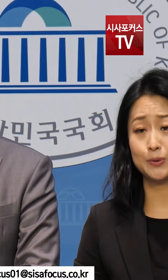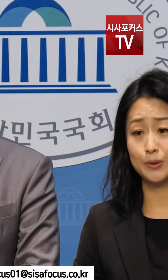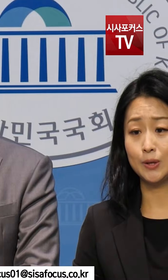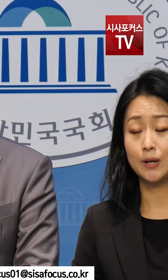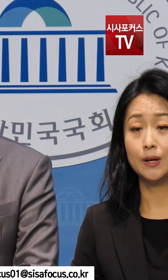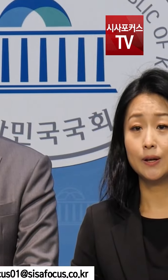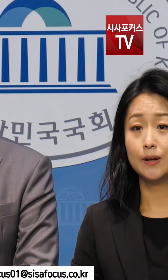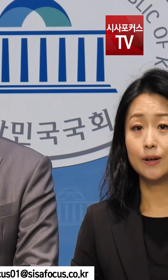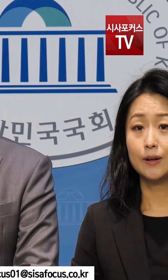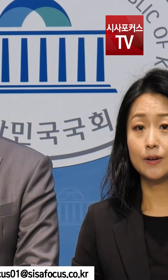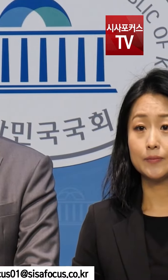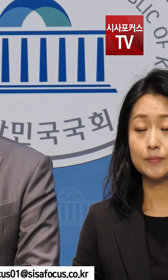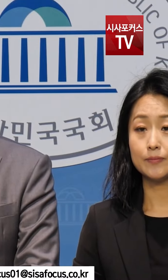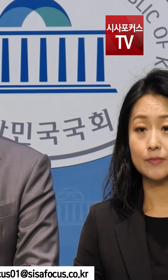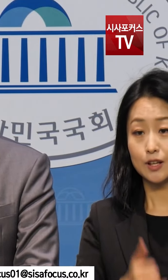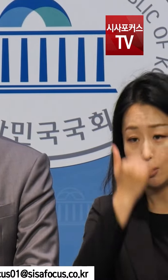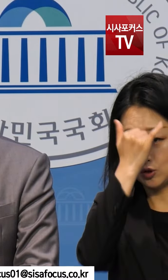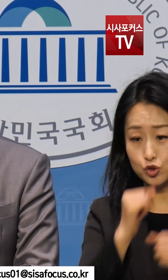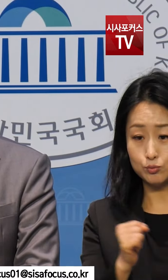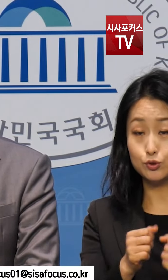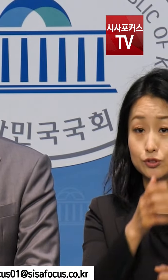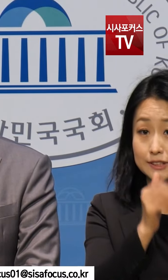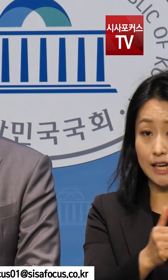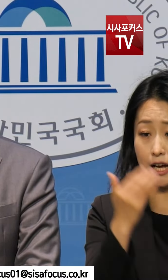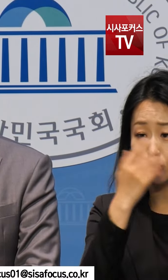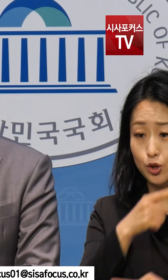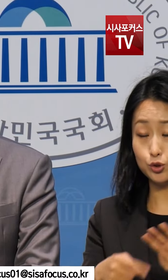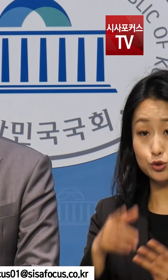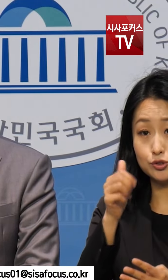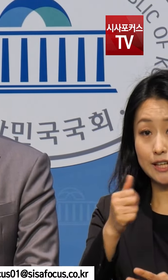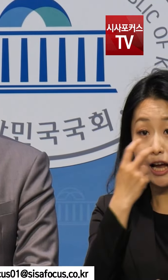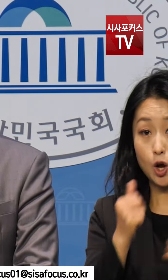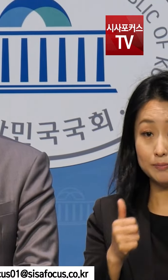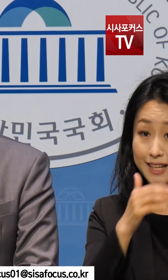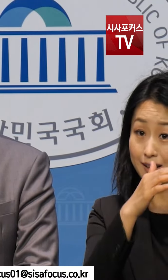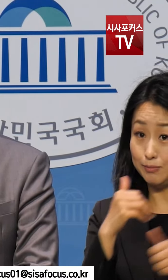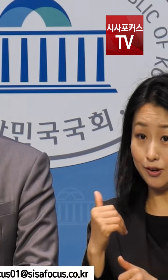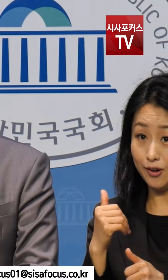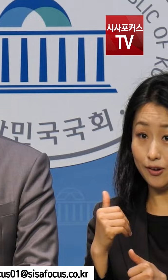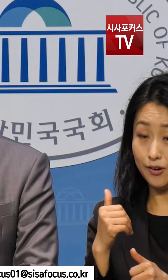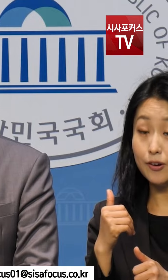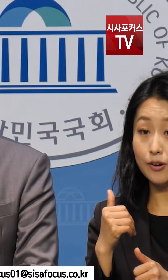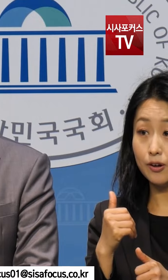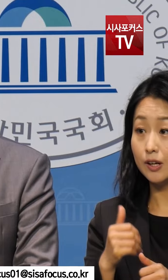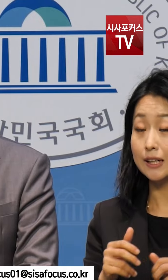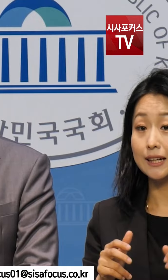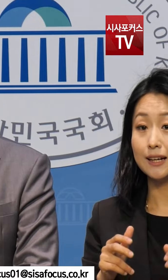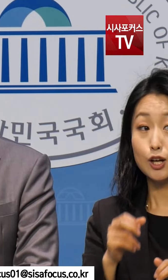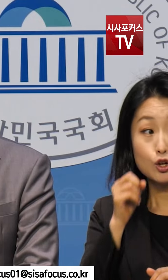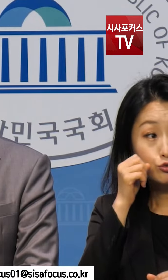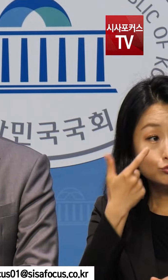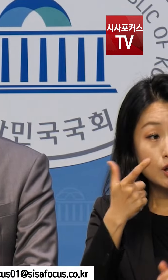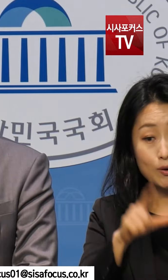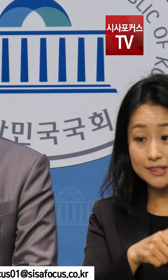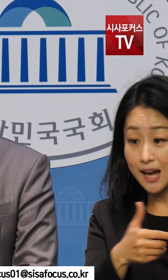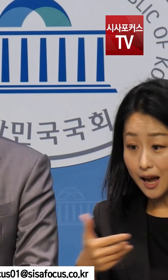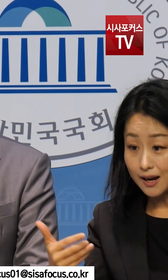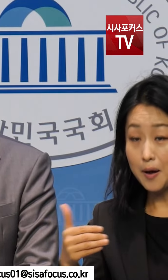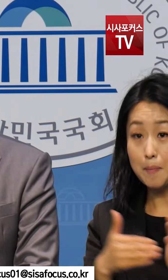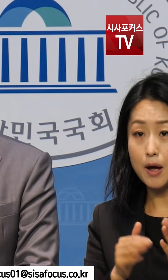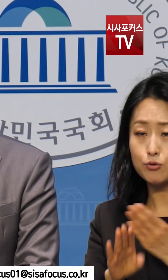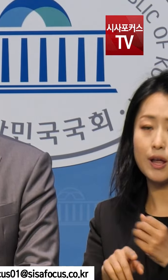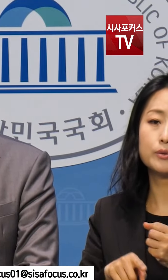있습니다. 중국 도지사와 청주시장의 검찰 소환은 참사 9개월이 지나서야 이루어졌으며 그